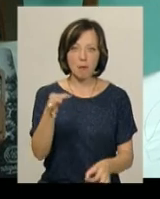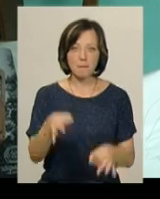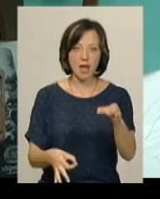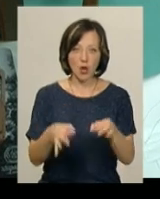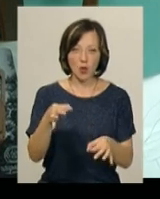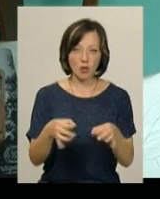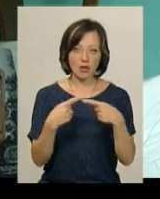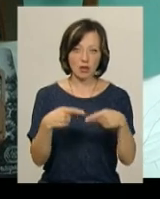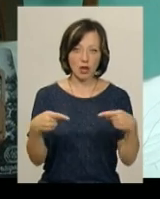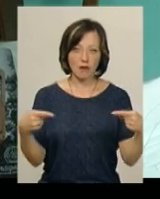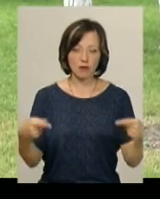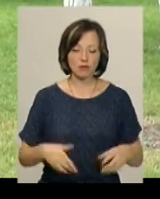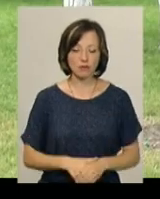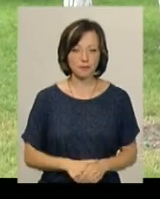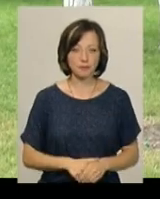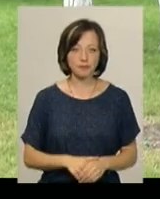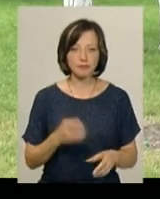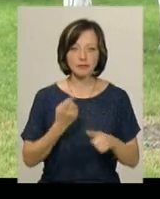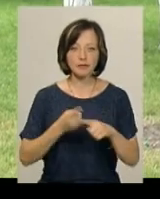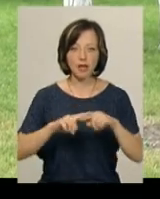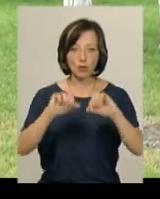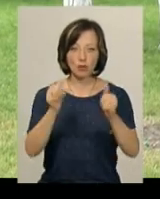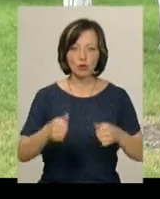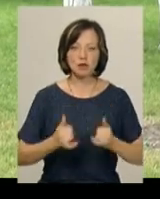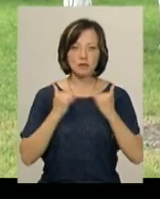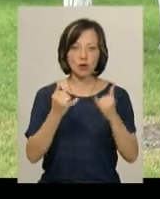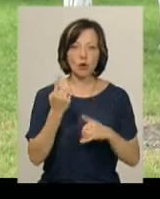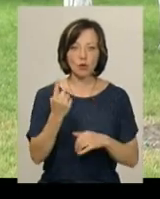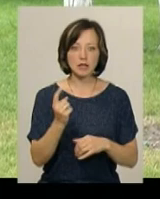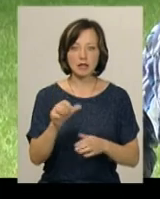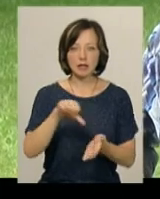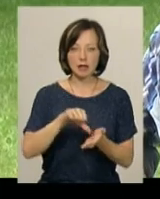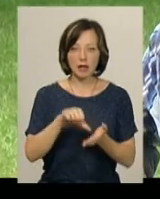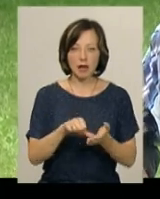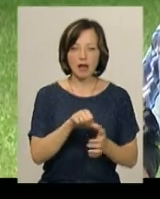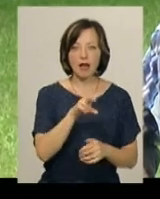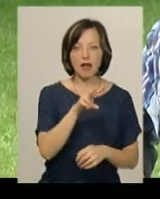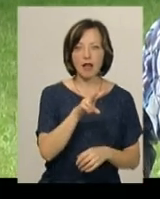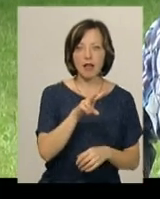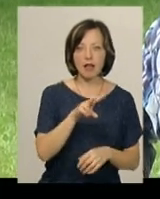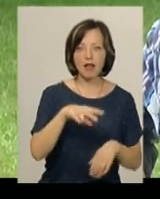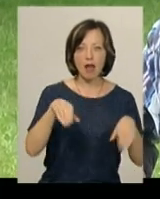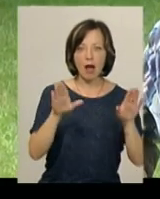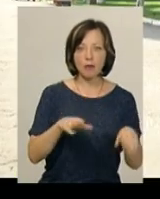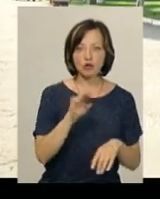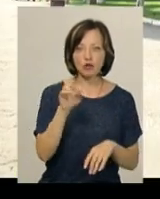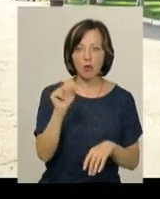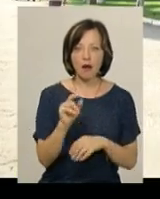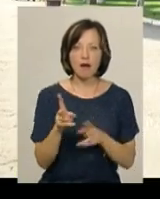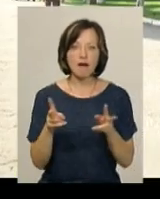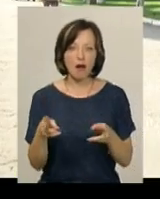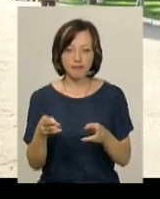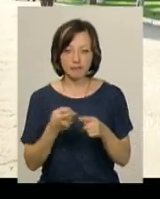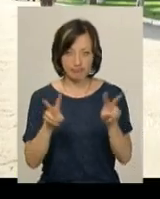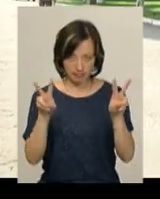впливів. Ця скульптура присвячена одній з героїнь байки – лебідь, щука та рак. Всього на цій галявині, а також на